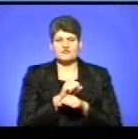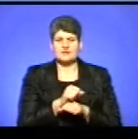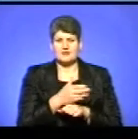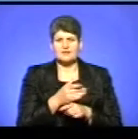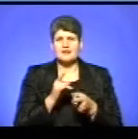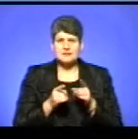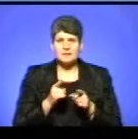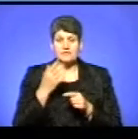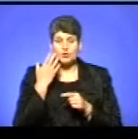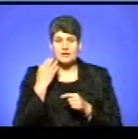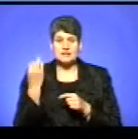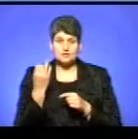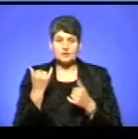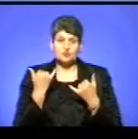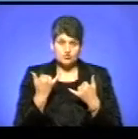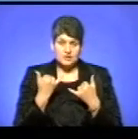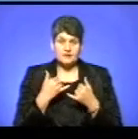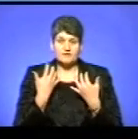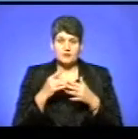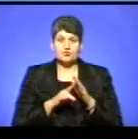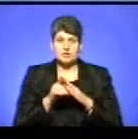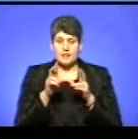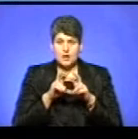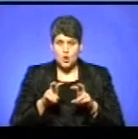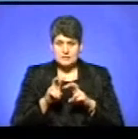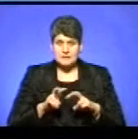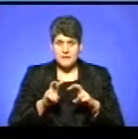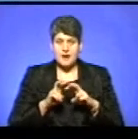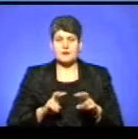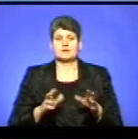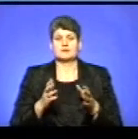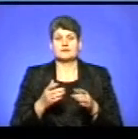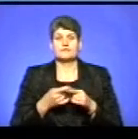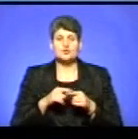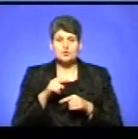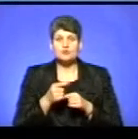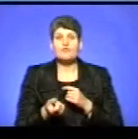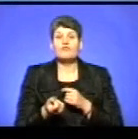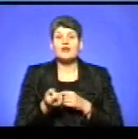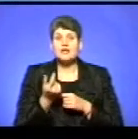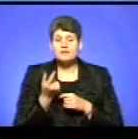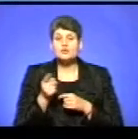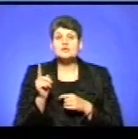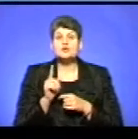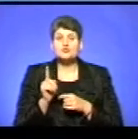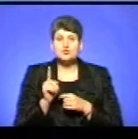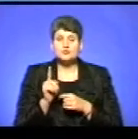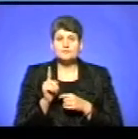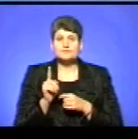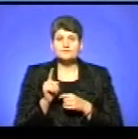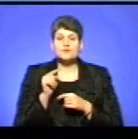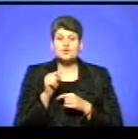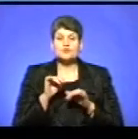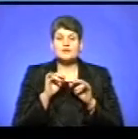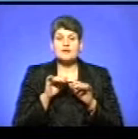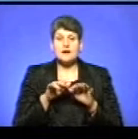Насправді, коли історики вже сучасні стали розбиратися в цьому, то виявилося, що таку